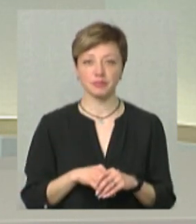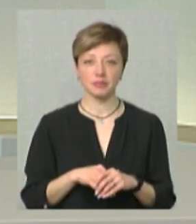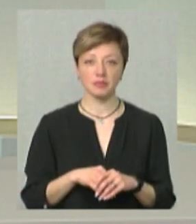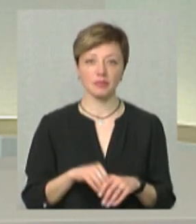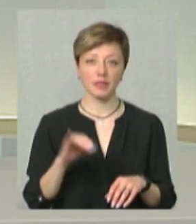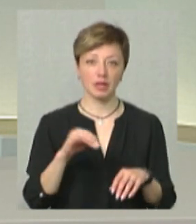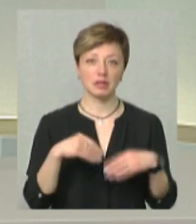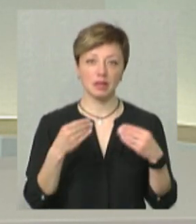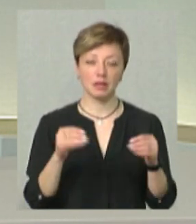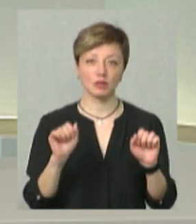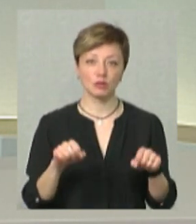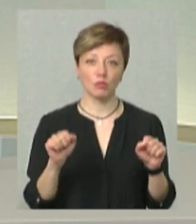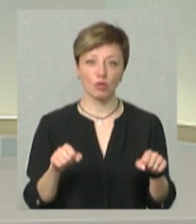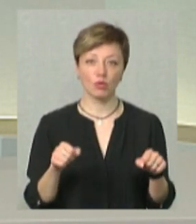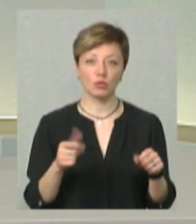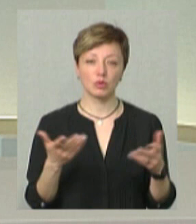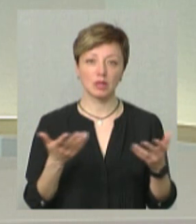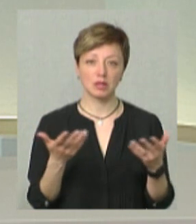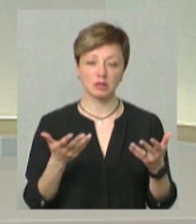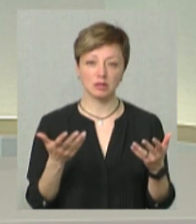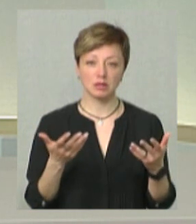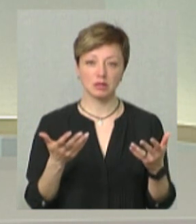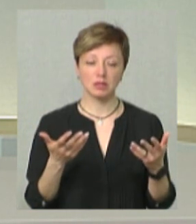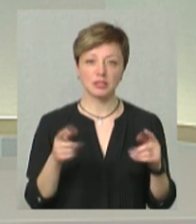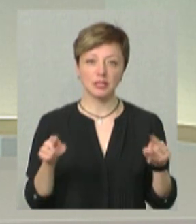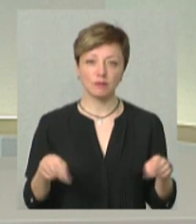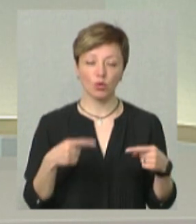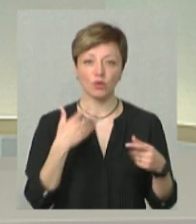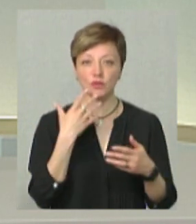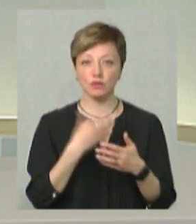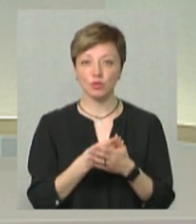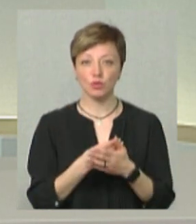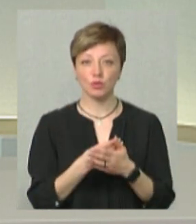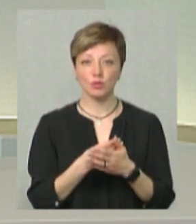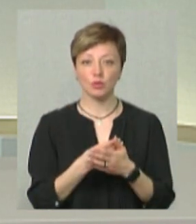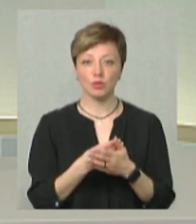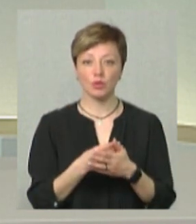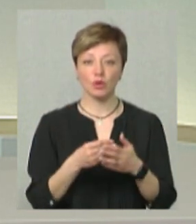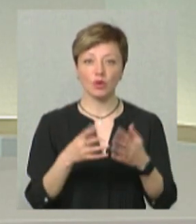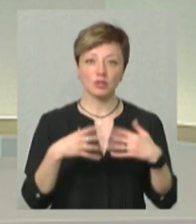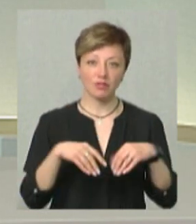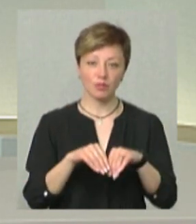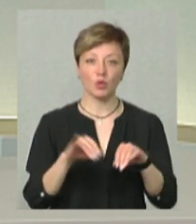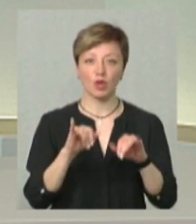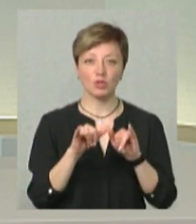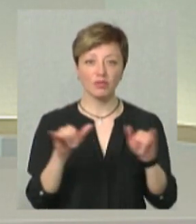дати нам змогу десь тусити і створювати свою сім'ю, розвиватися.